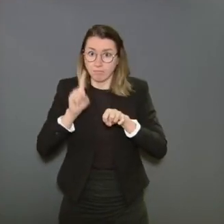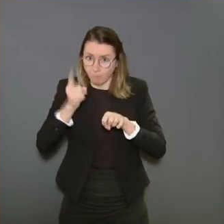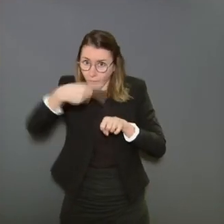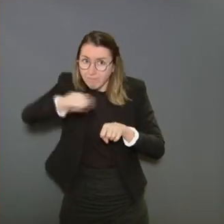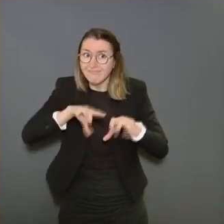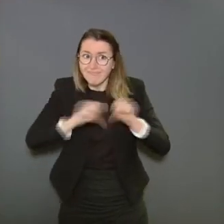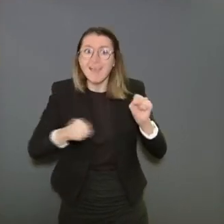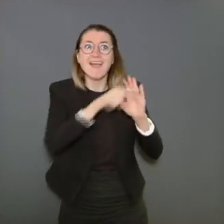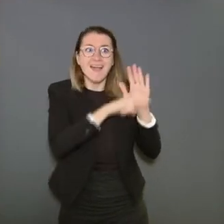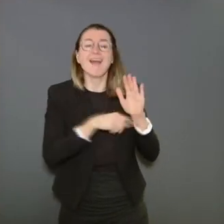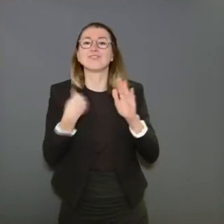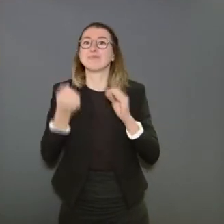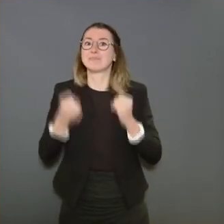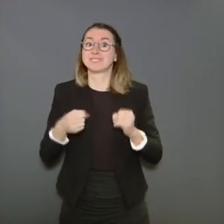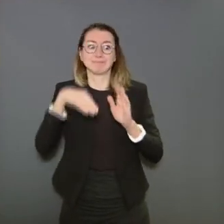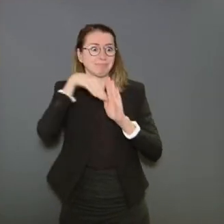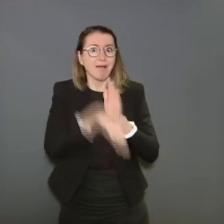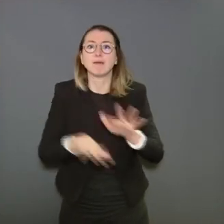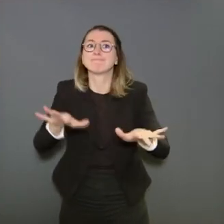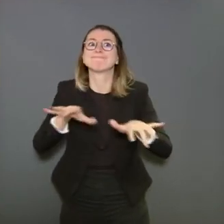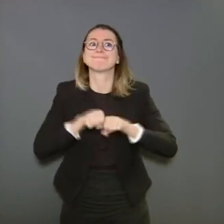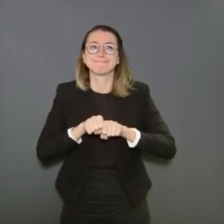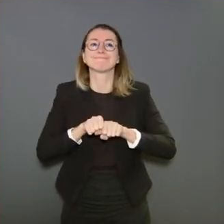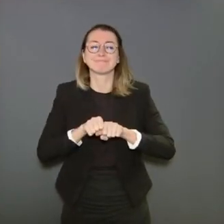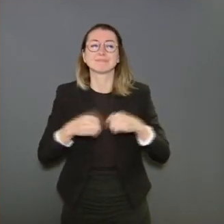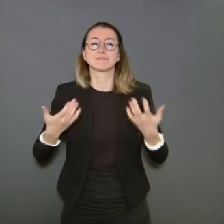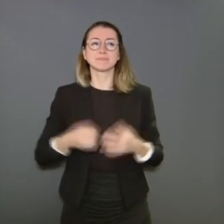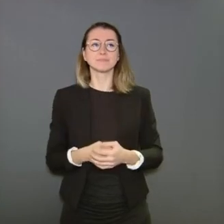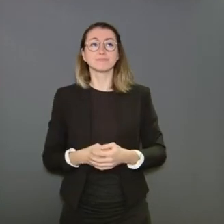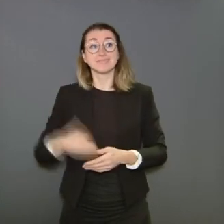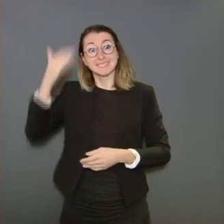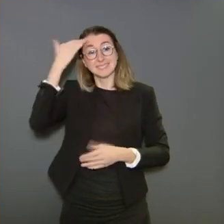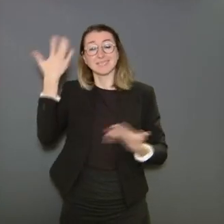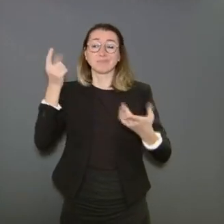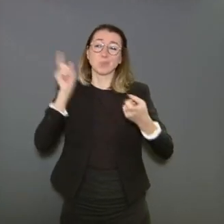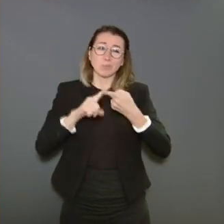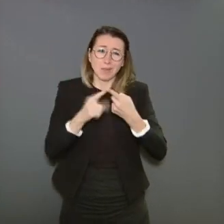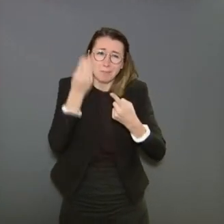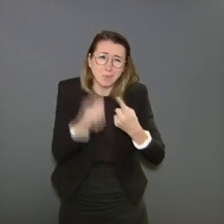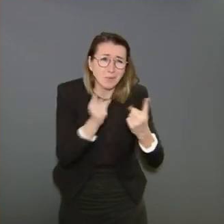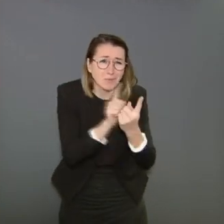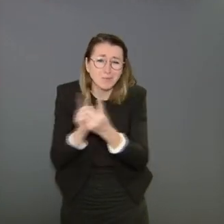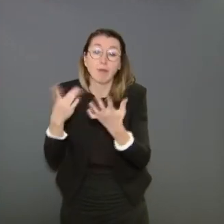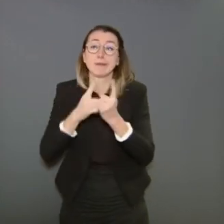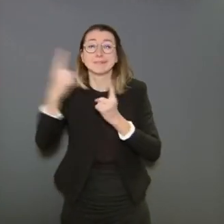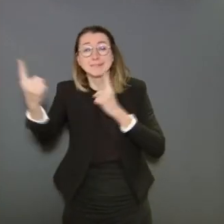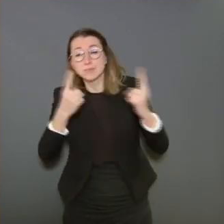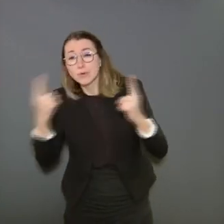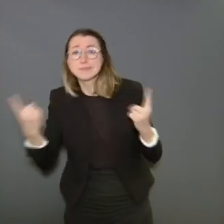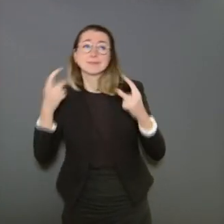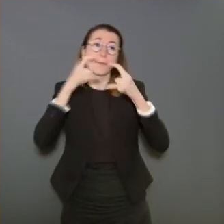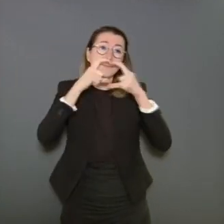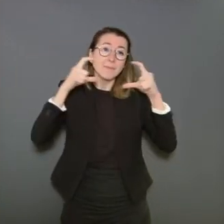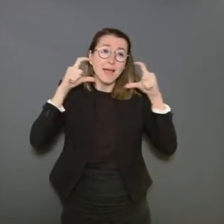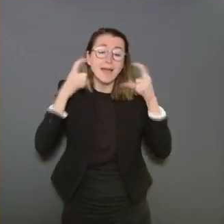être expliqué tout à l'heure, qu'on parle de limiter les contacts, de garder les distances, de porter un masque, de laver les mains.